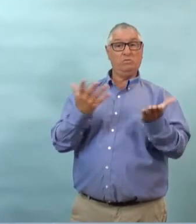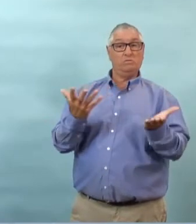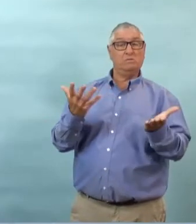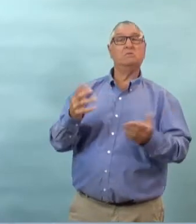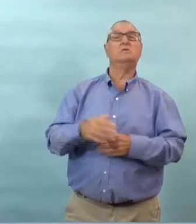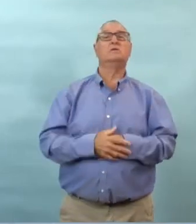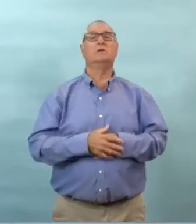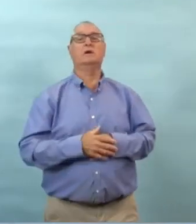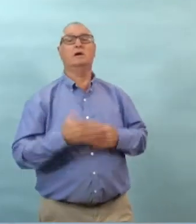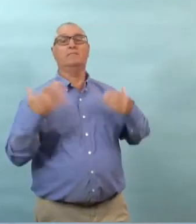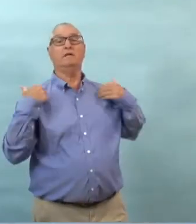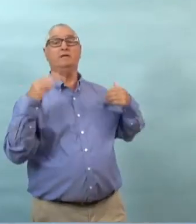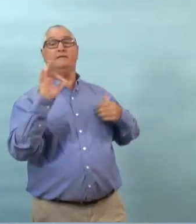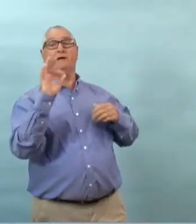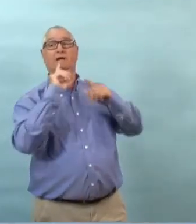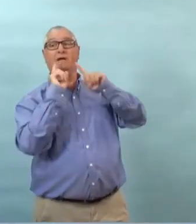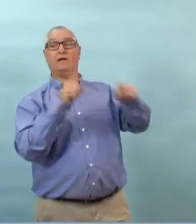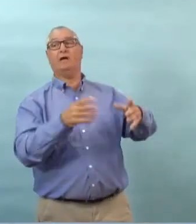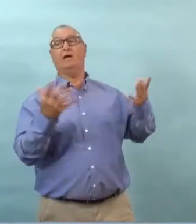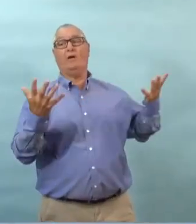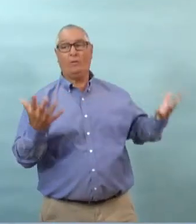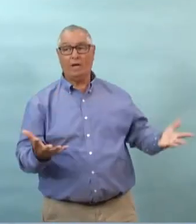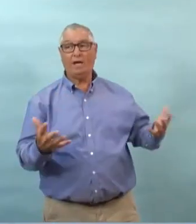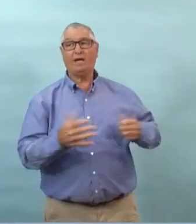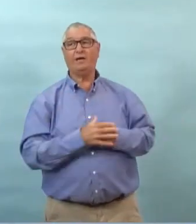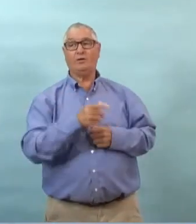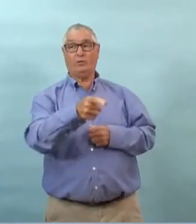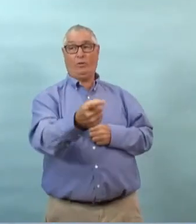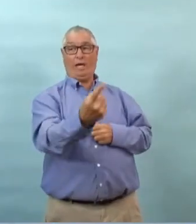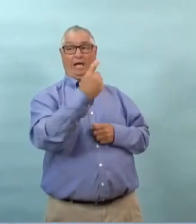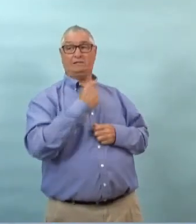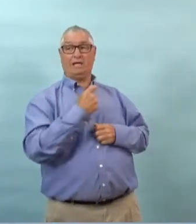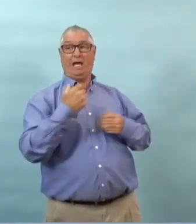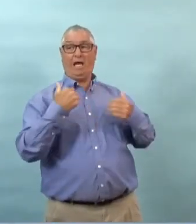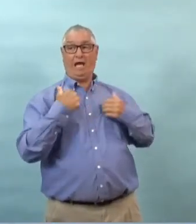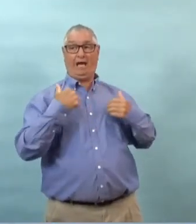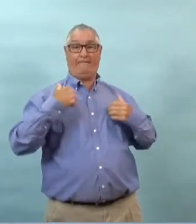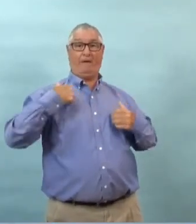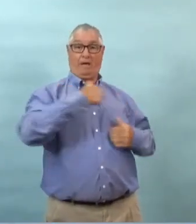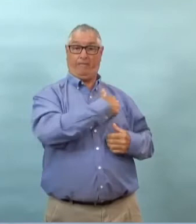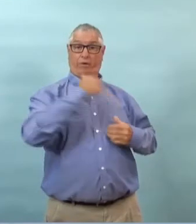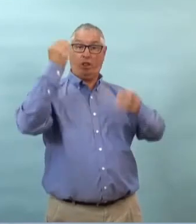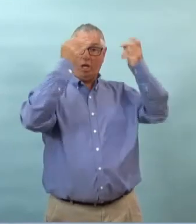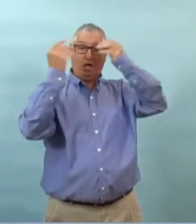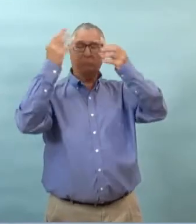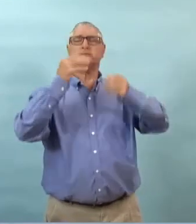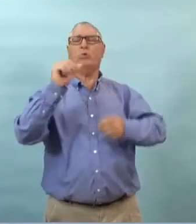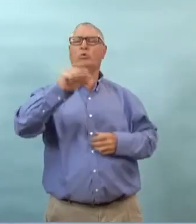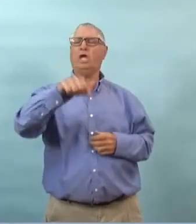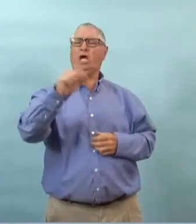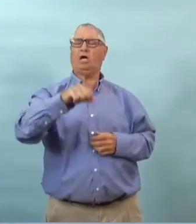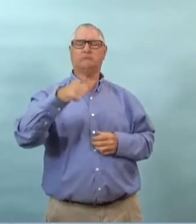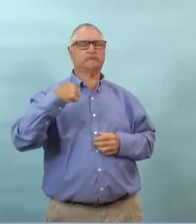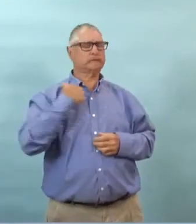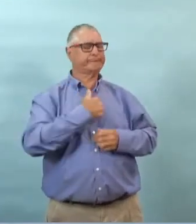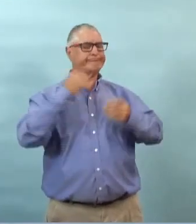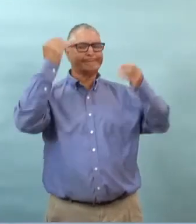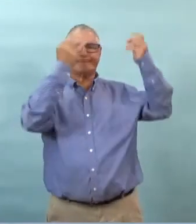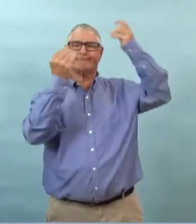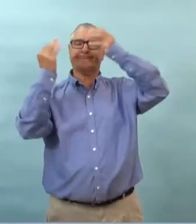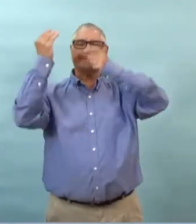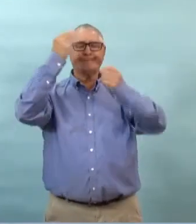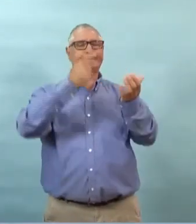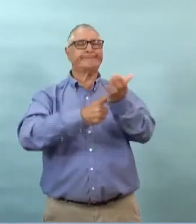alors en réponse à votre question je dirais certainement que est ce qu'on l'a considéré oui absolument on l'a considéré